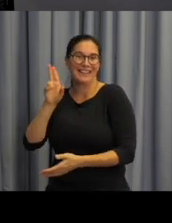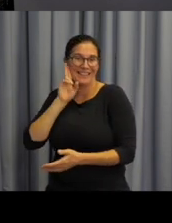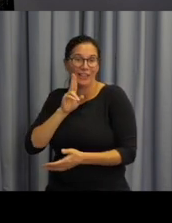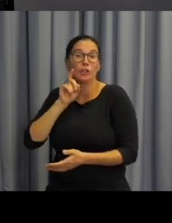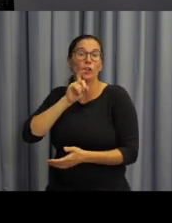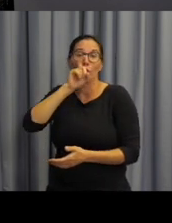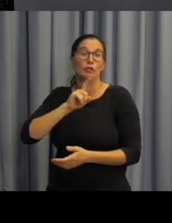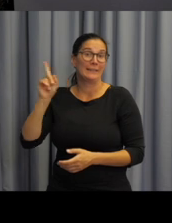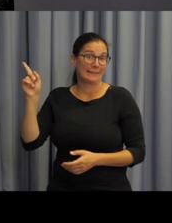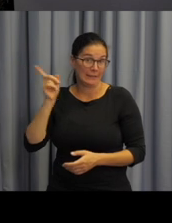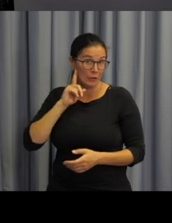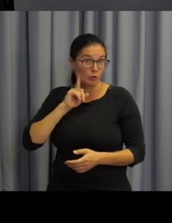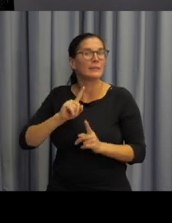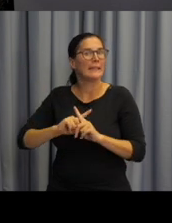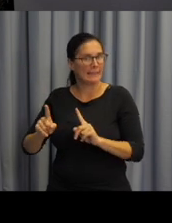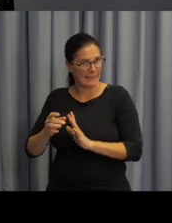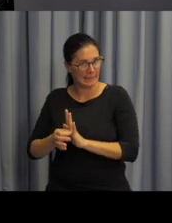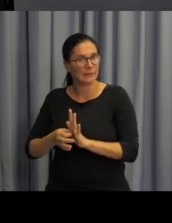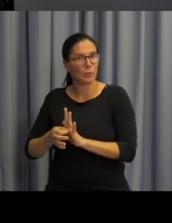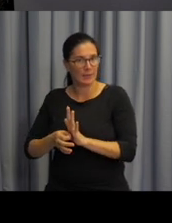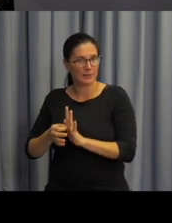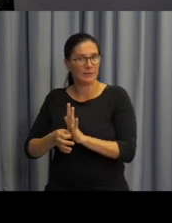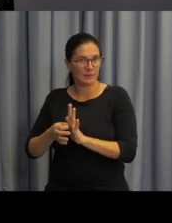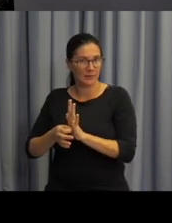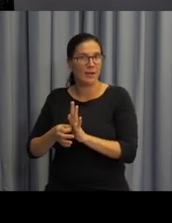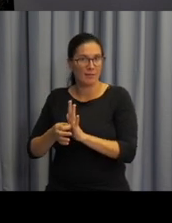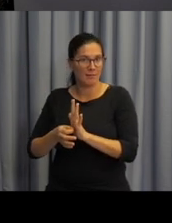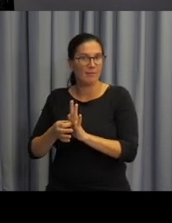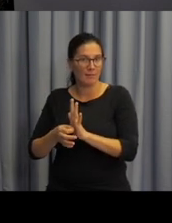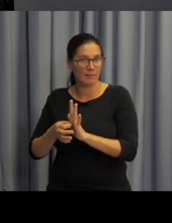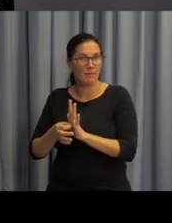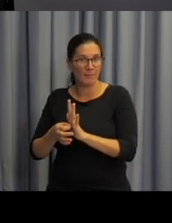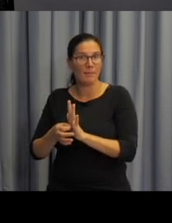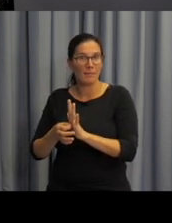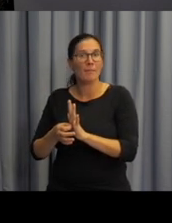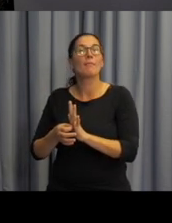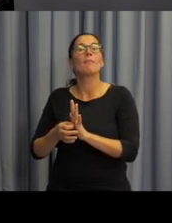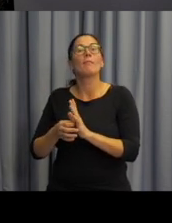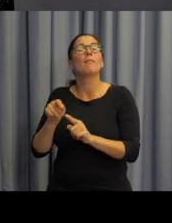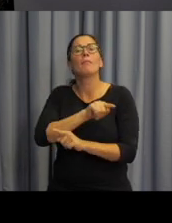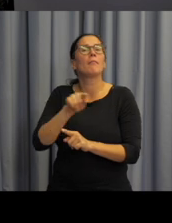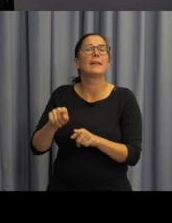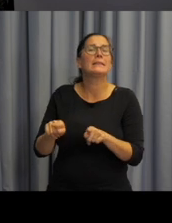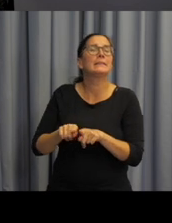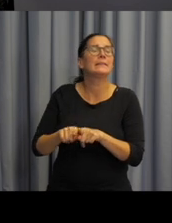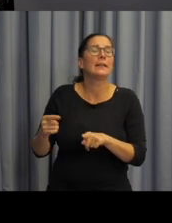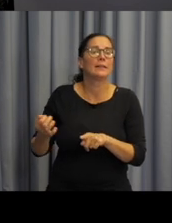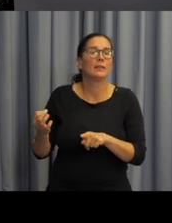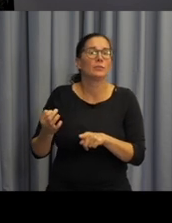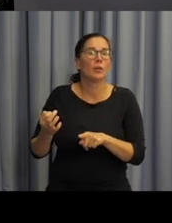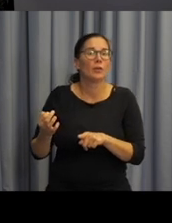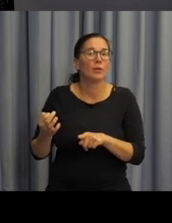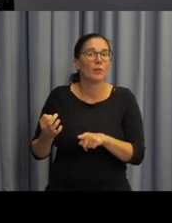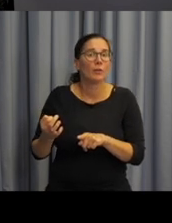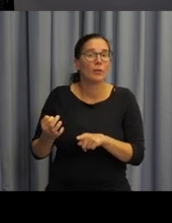rodin, ale vycházíme z toho, co naši žáci mají společného a to je to, že